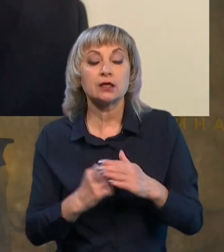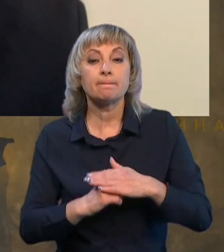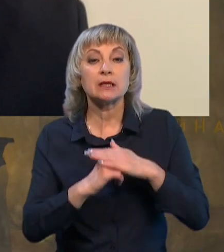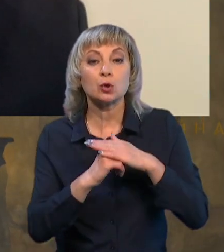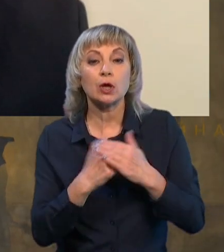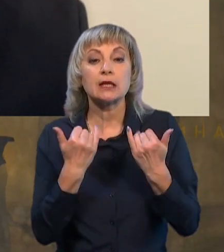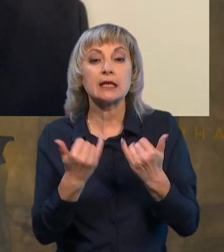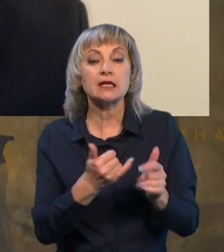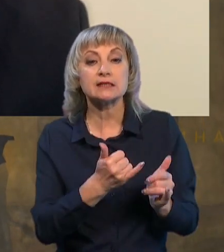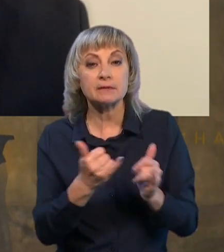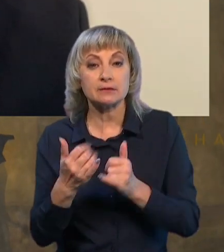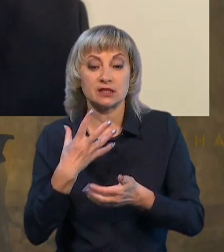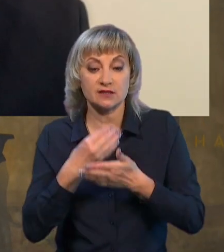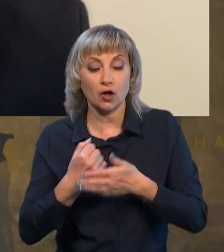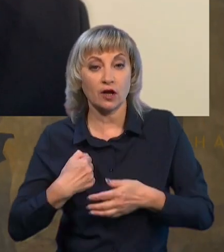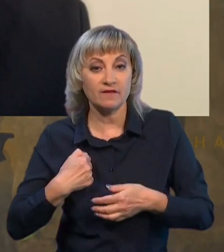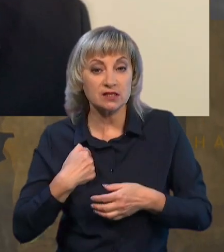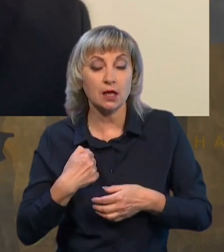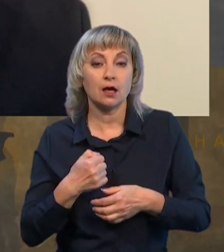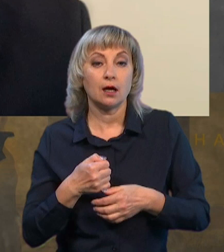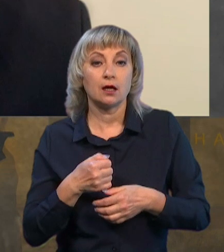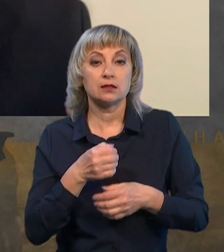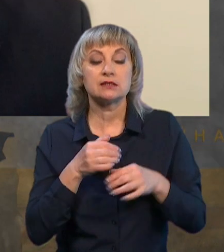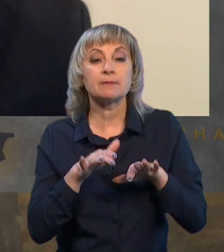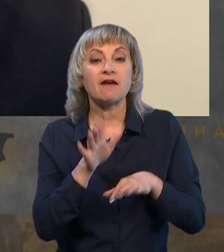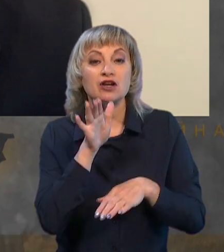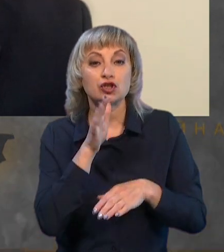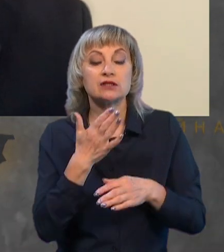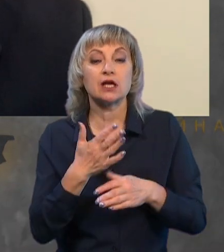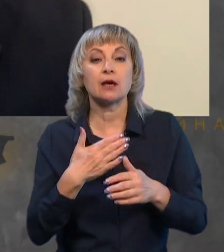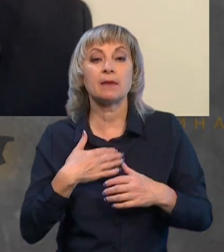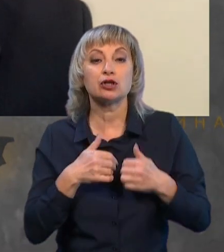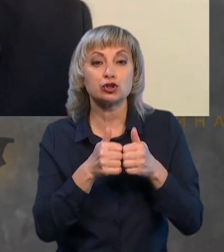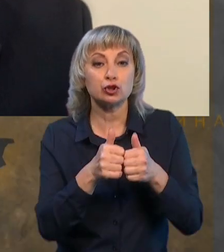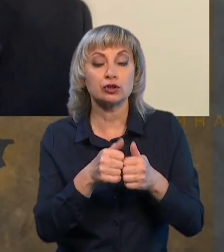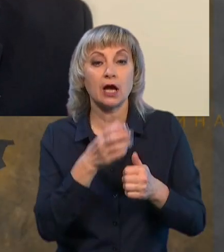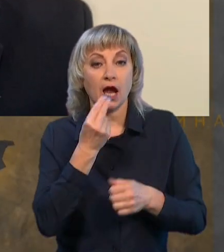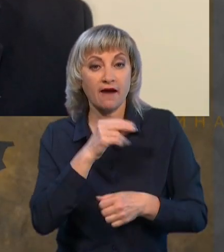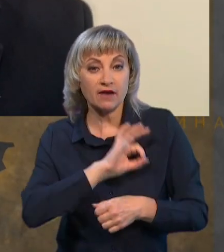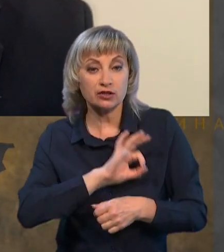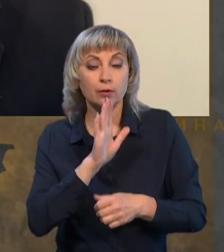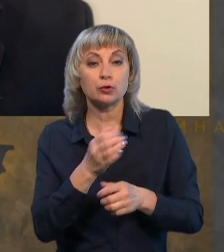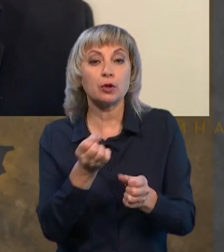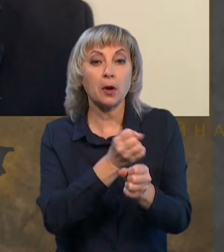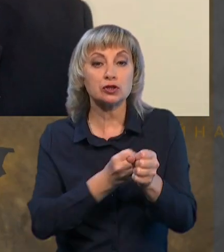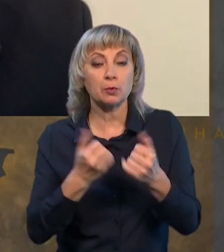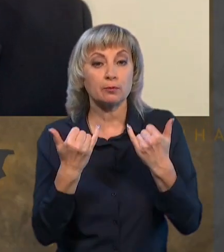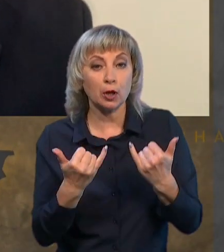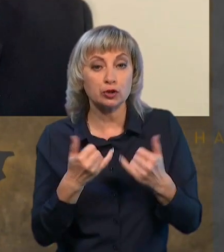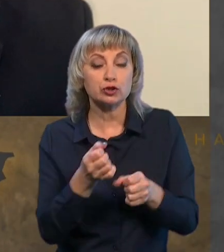забезпечення своїх військ. Тут на все якраз справа часу. Наскільки ми з союзниками ефективніше будемо зброєм всікуточним зброєм,